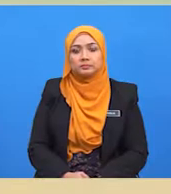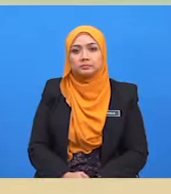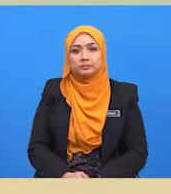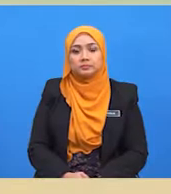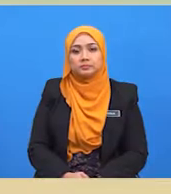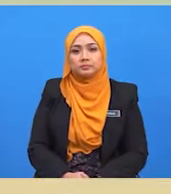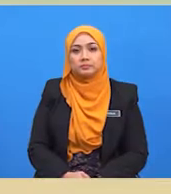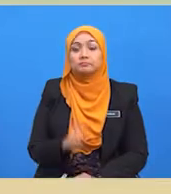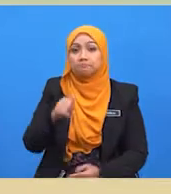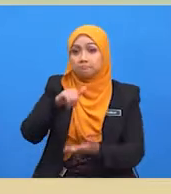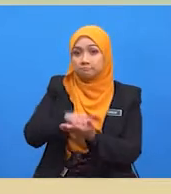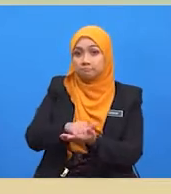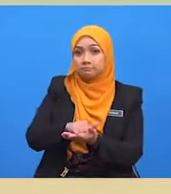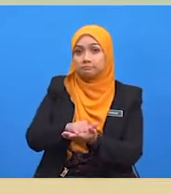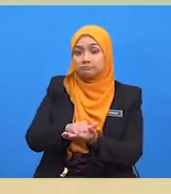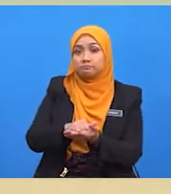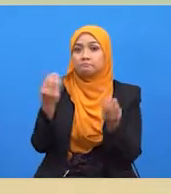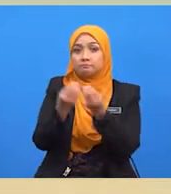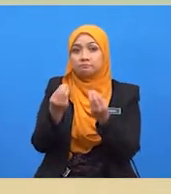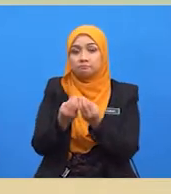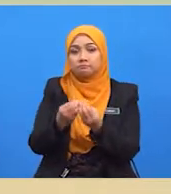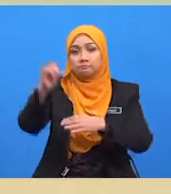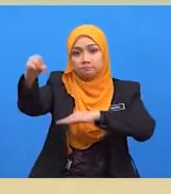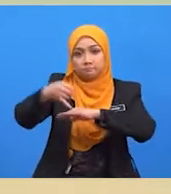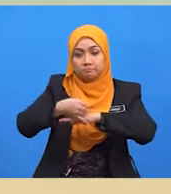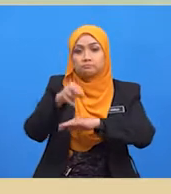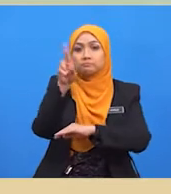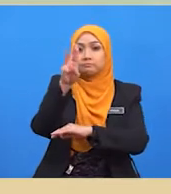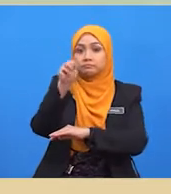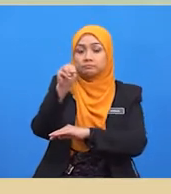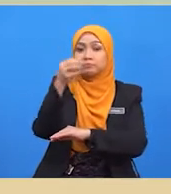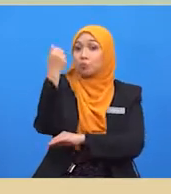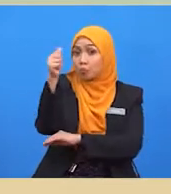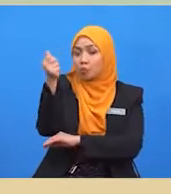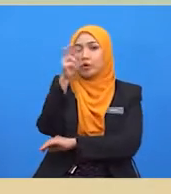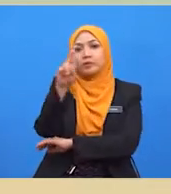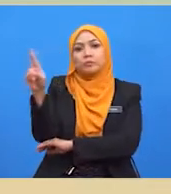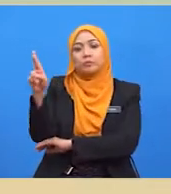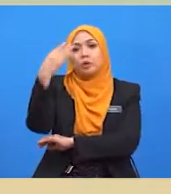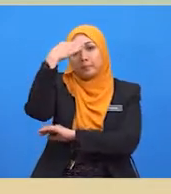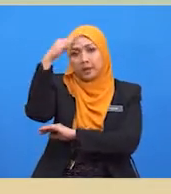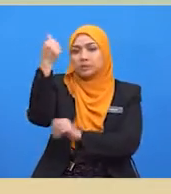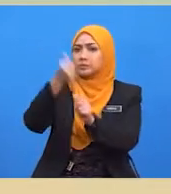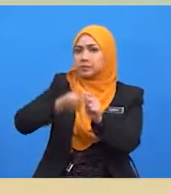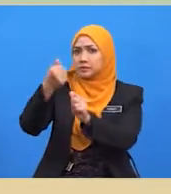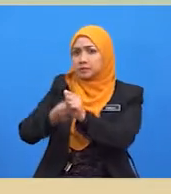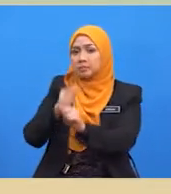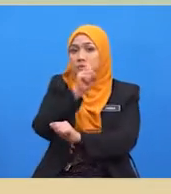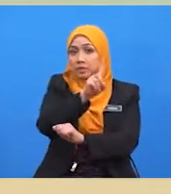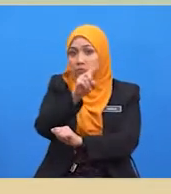Iaitu tarif import sebanyak RM10,000 bagi setiap